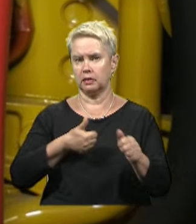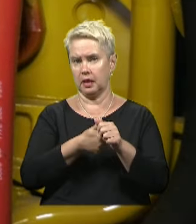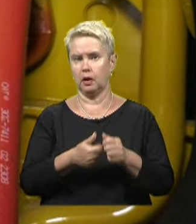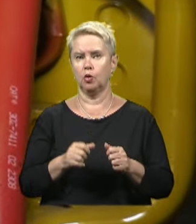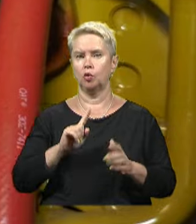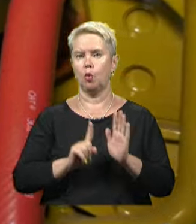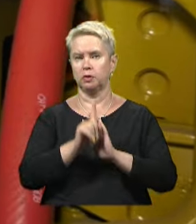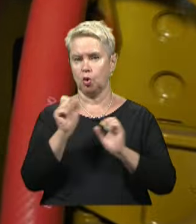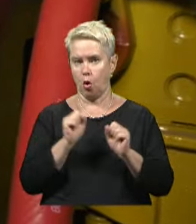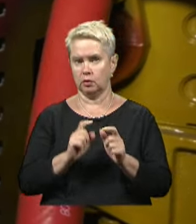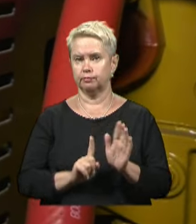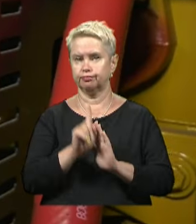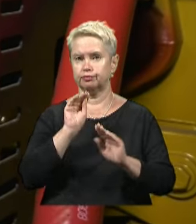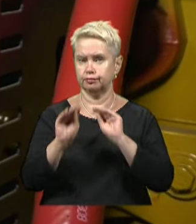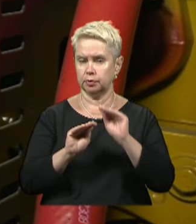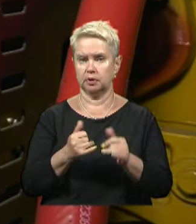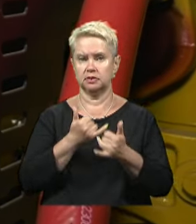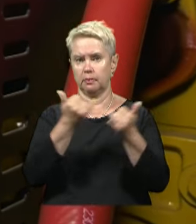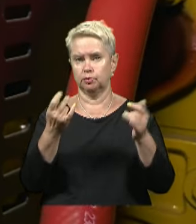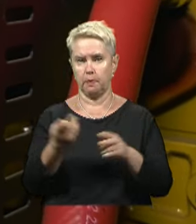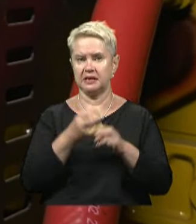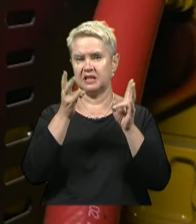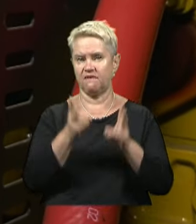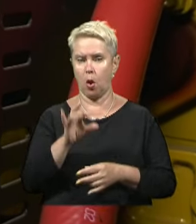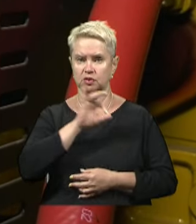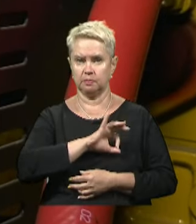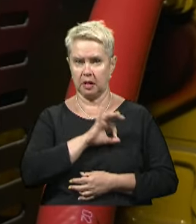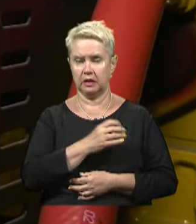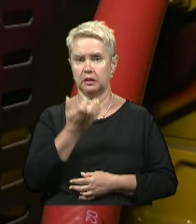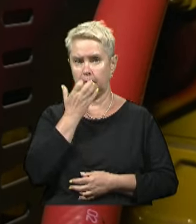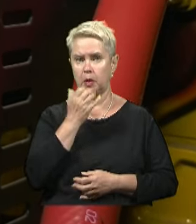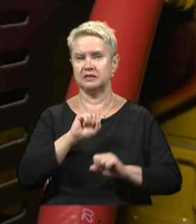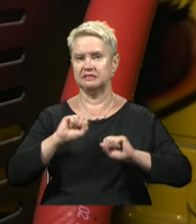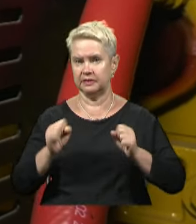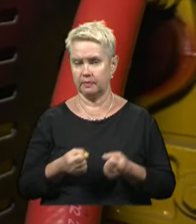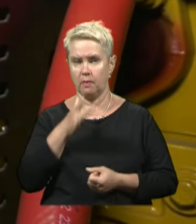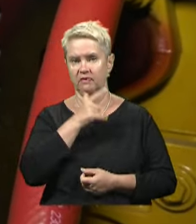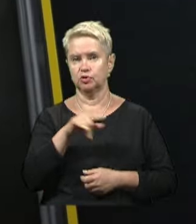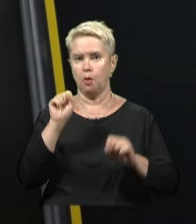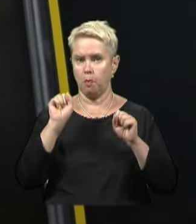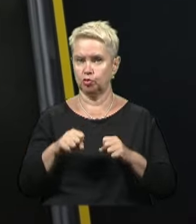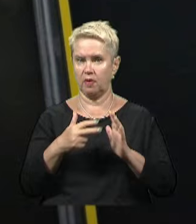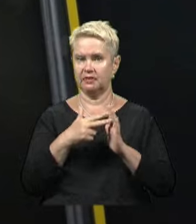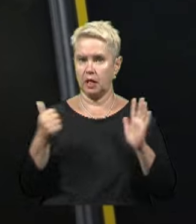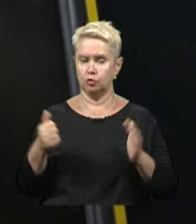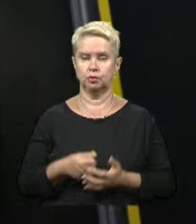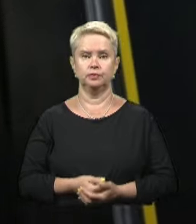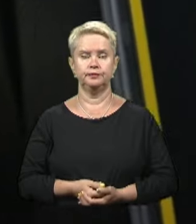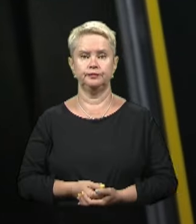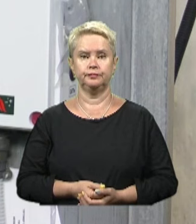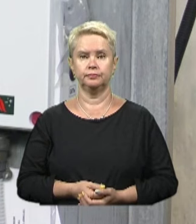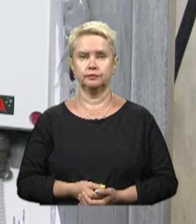початку холодів. Це має забезпечити безаварійну експлуатацію тепломереж взимку під час можливих блекаутів.